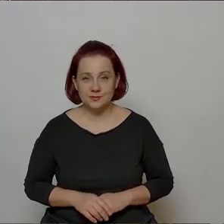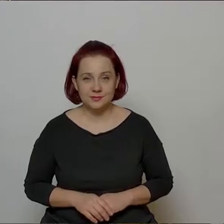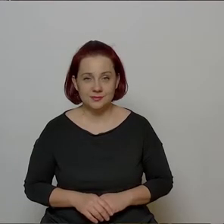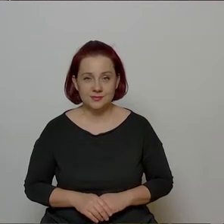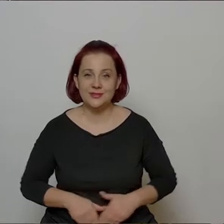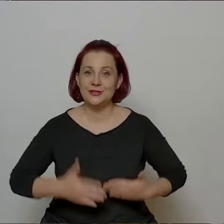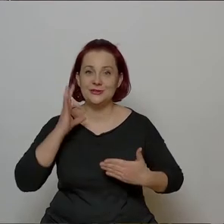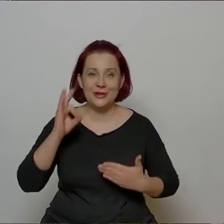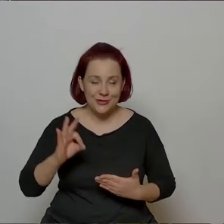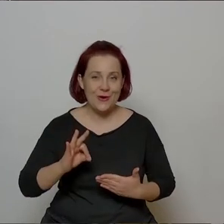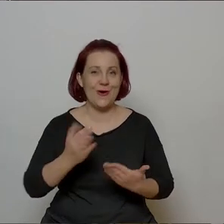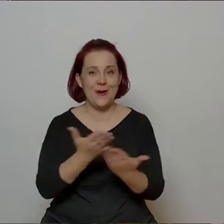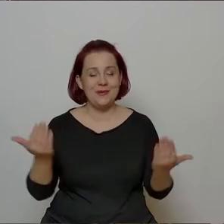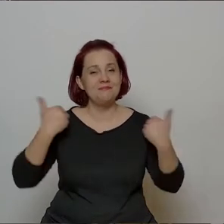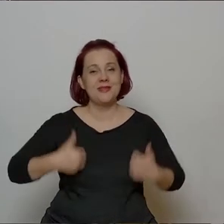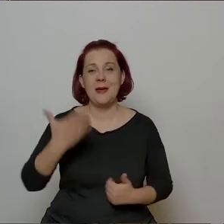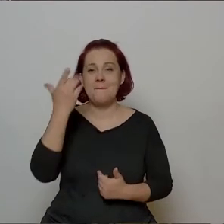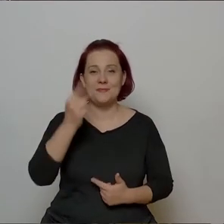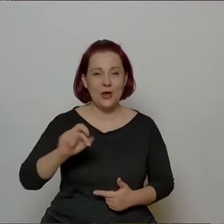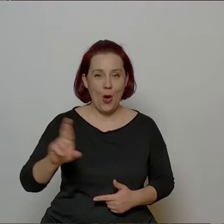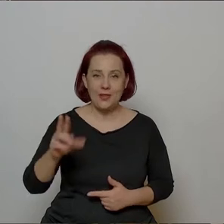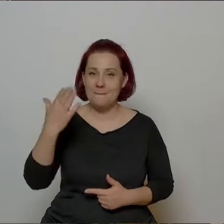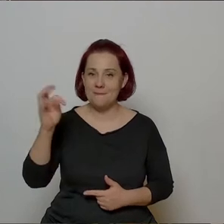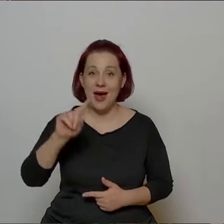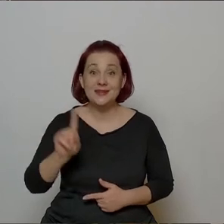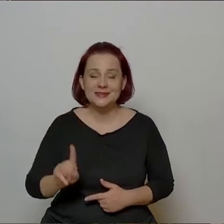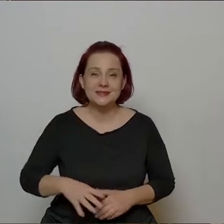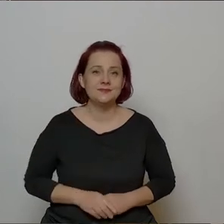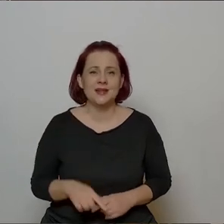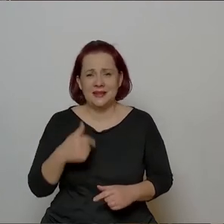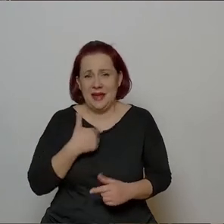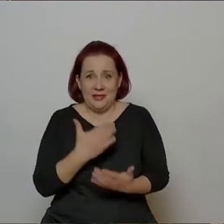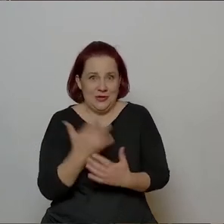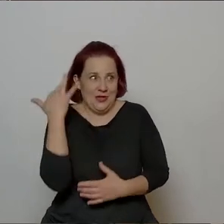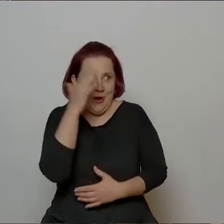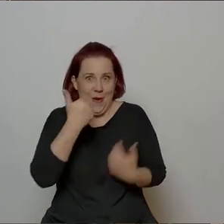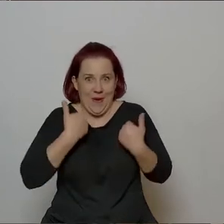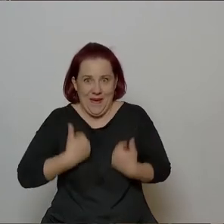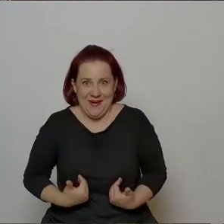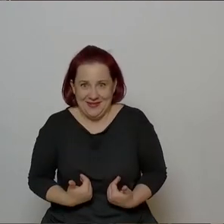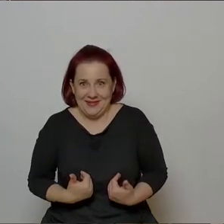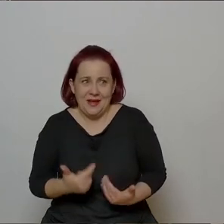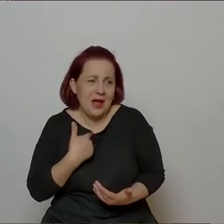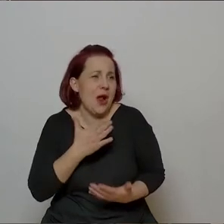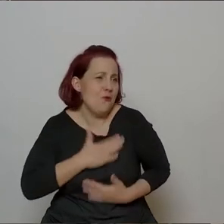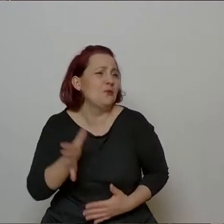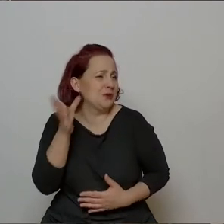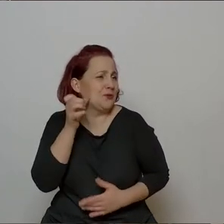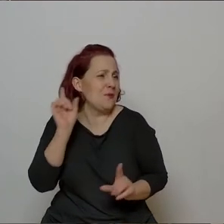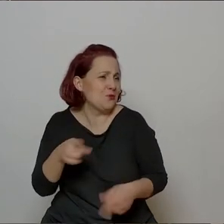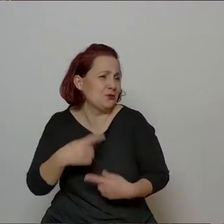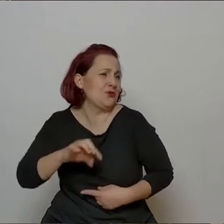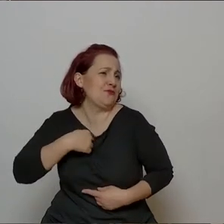Dzień dobry Państwu raz jeszcze. Ja nazywam się Piotr Mec i jestem jedynym teoretykiem w tym gronie. Tak po prostu lubię słuchać muzyki, to jest moje